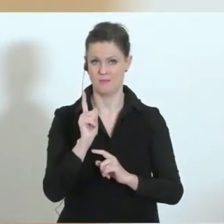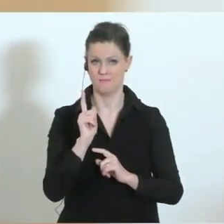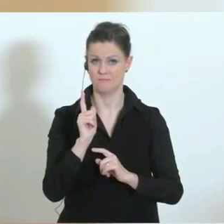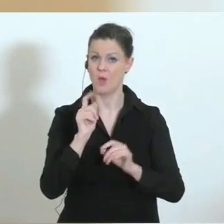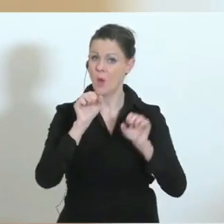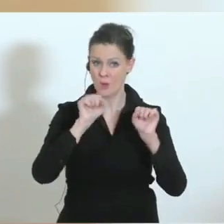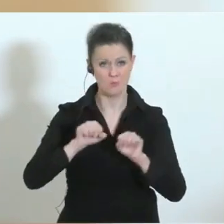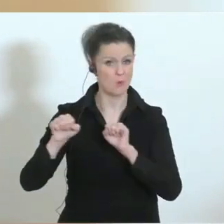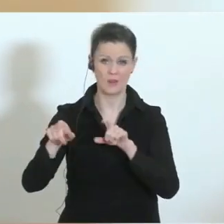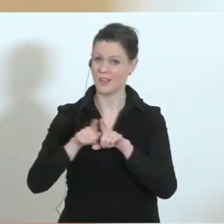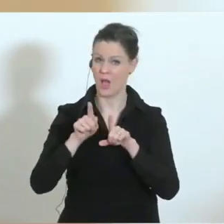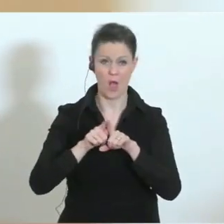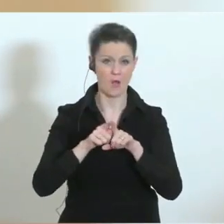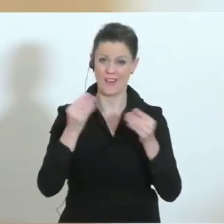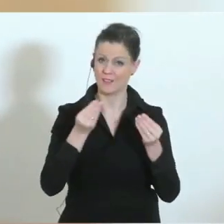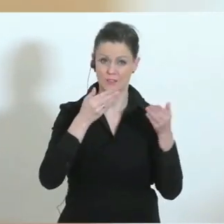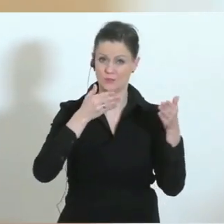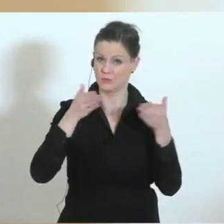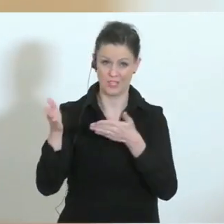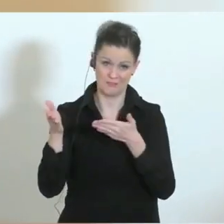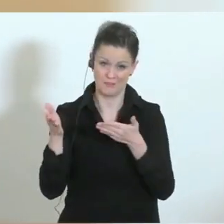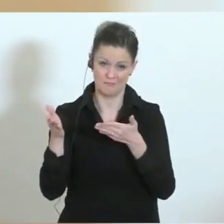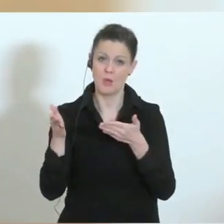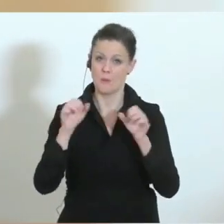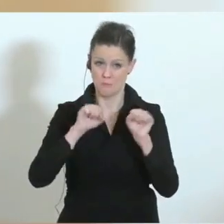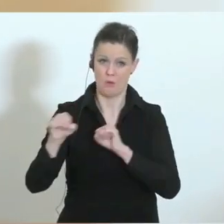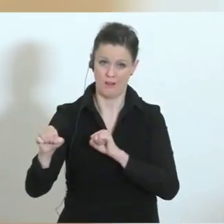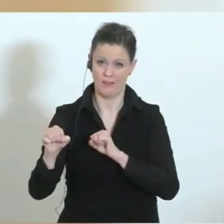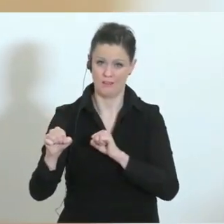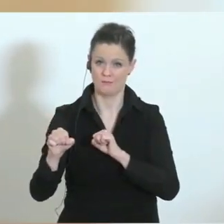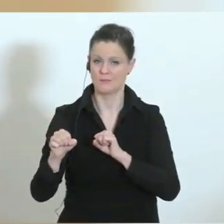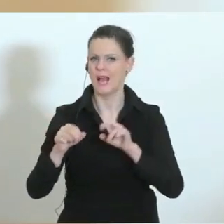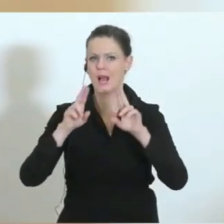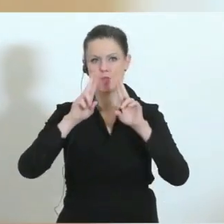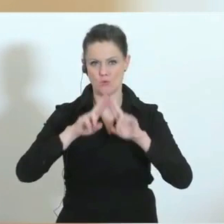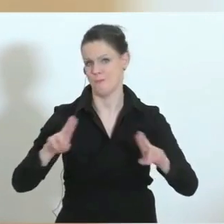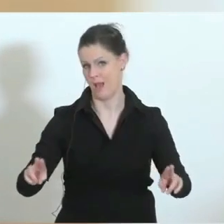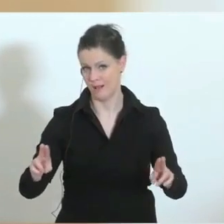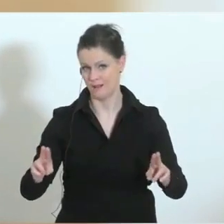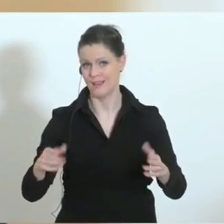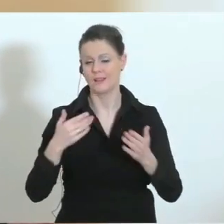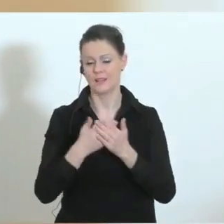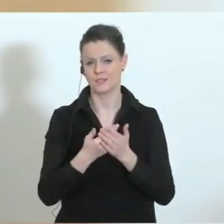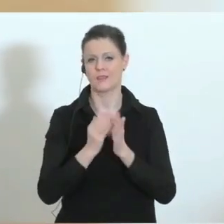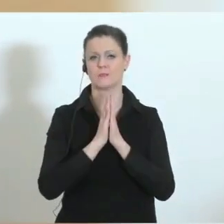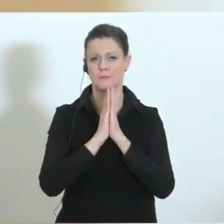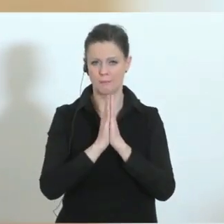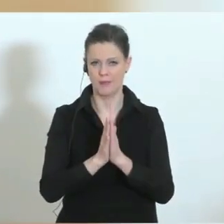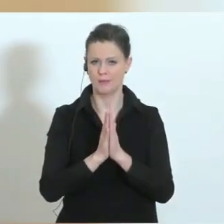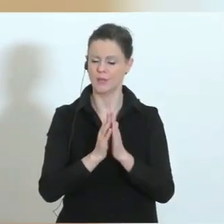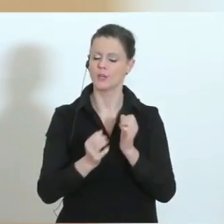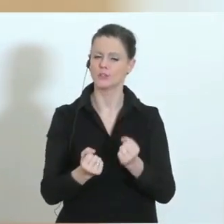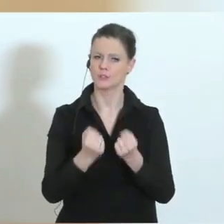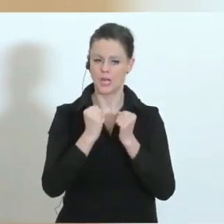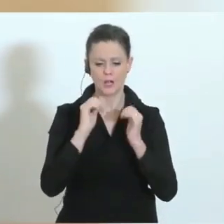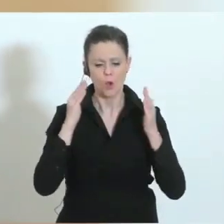Fehler passieren. Das ist normal in einer derartigen Situation. Und deswegen ist mein Appell und geht mein Appell in diese Richtung. Konzentrieren wir